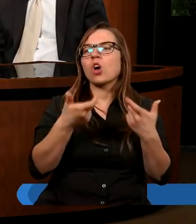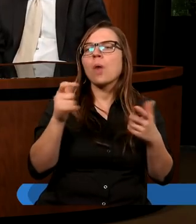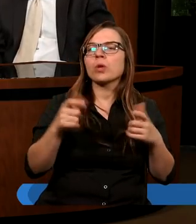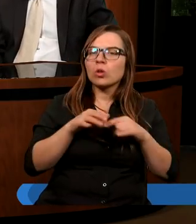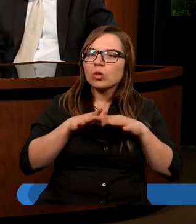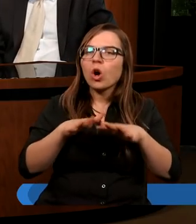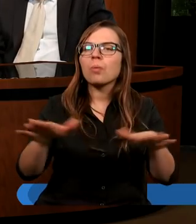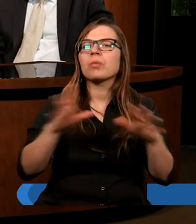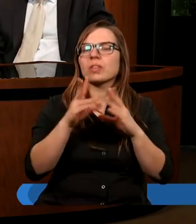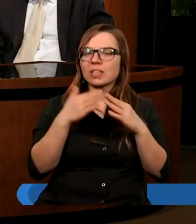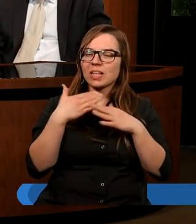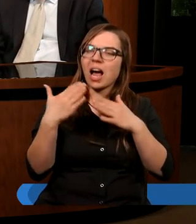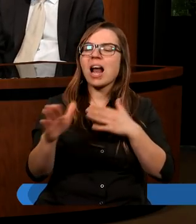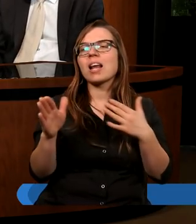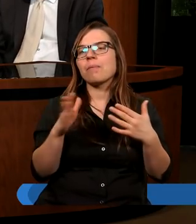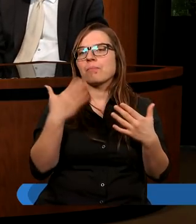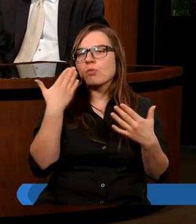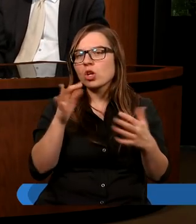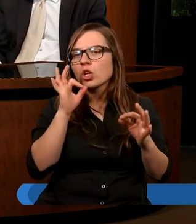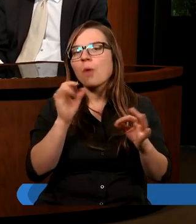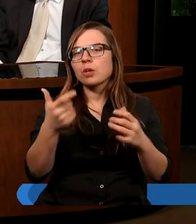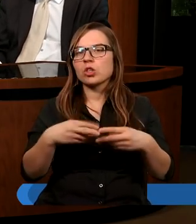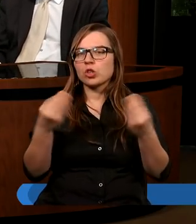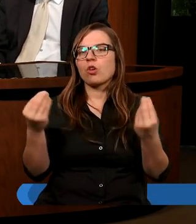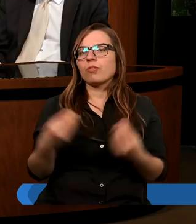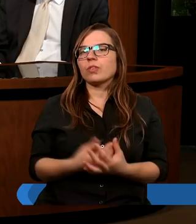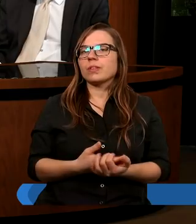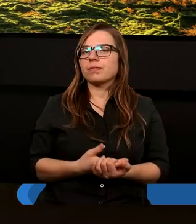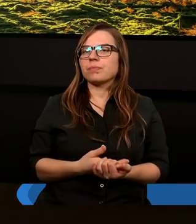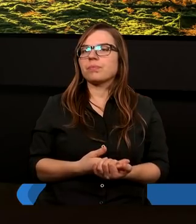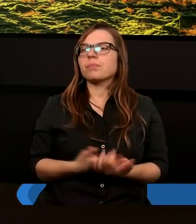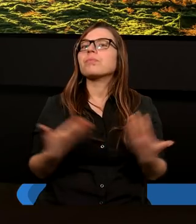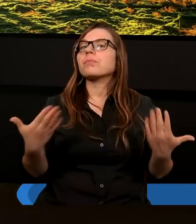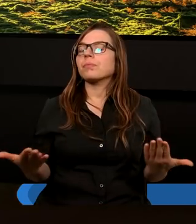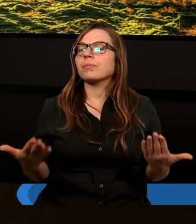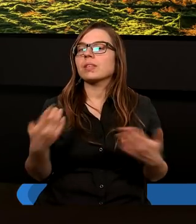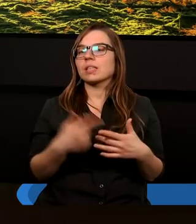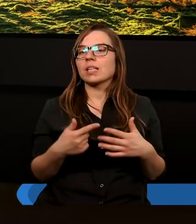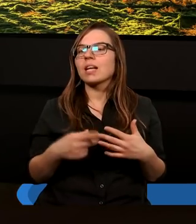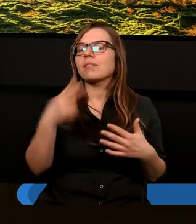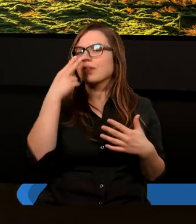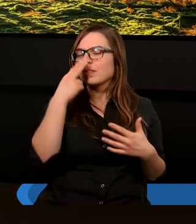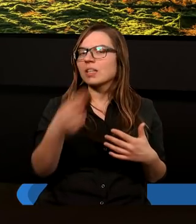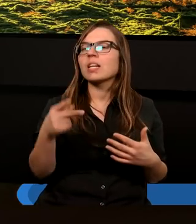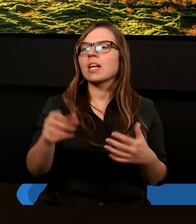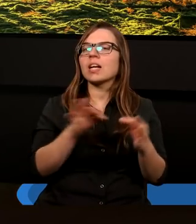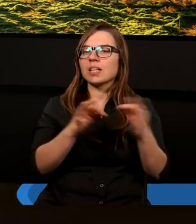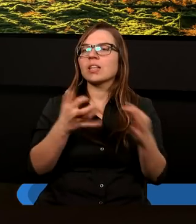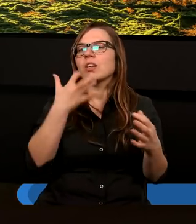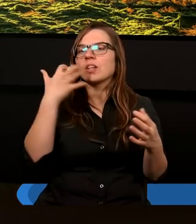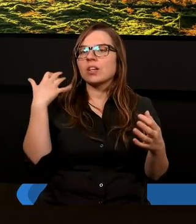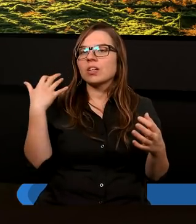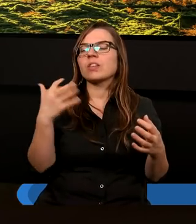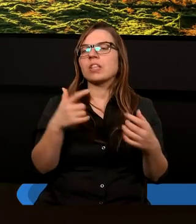mówiliśmy, takich murów, barier. Tak. A zatem widać, że historia wczesnego